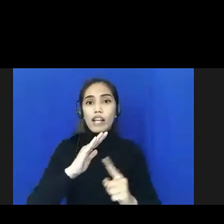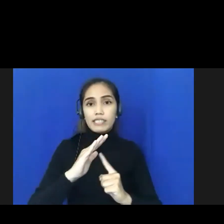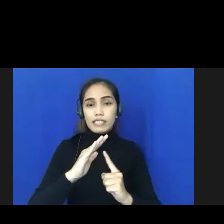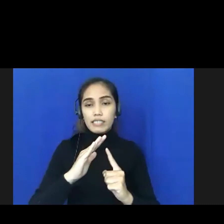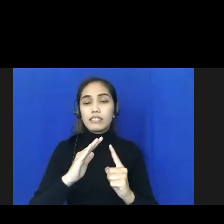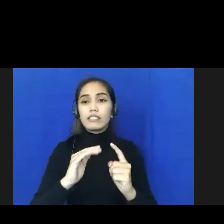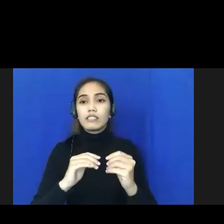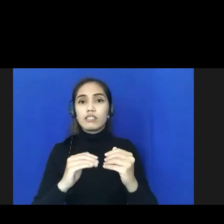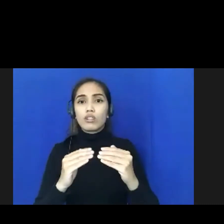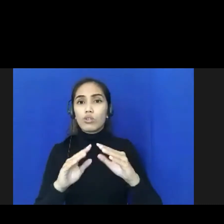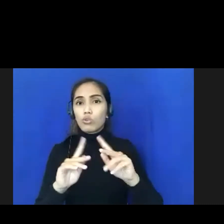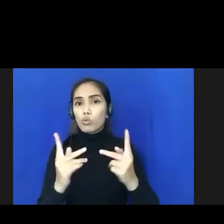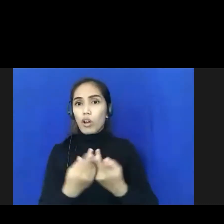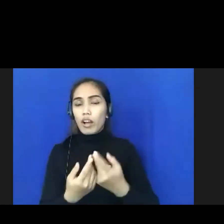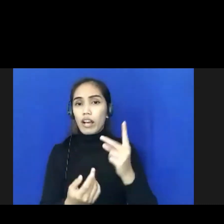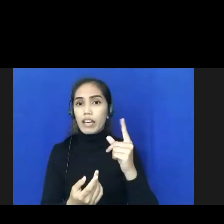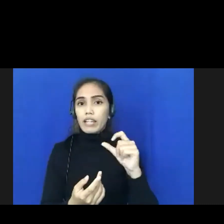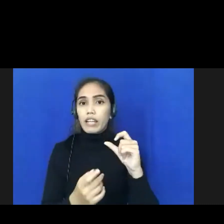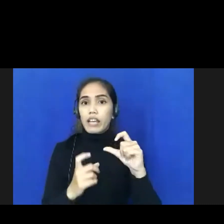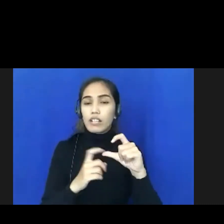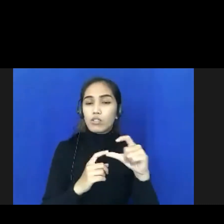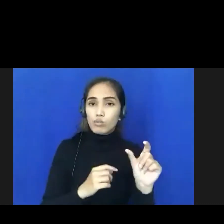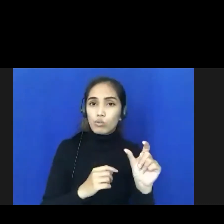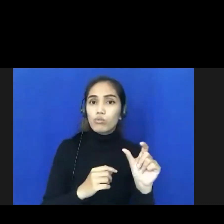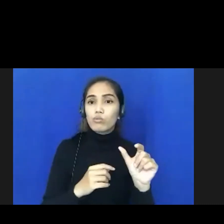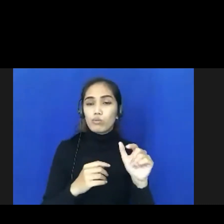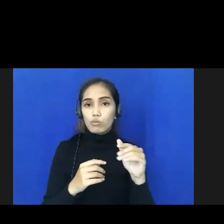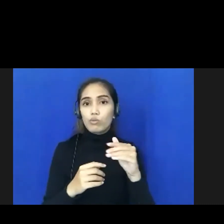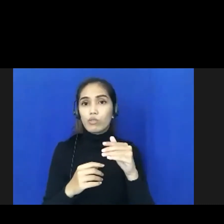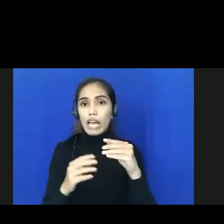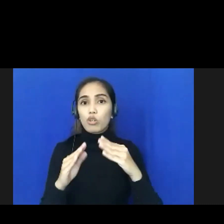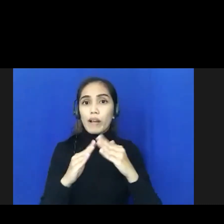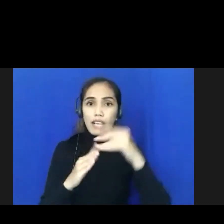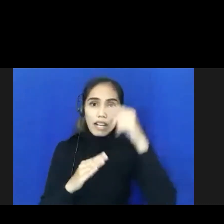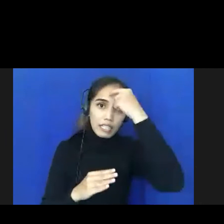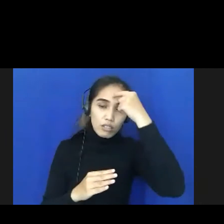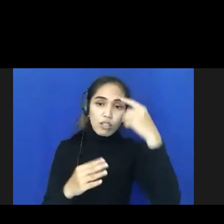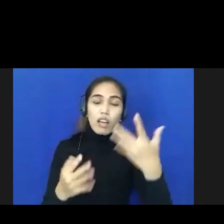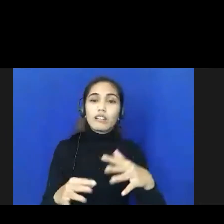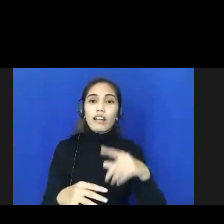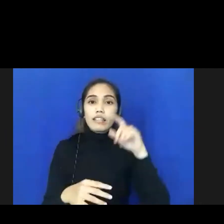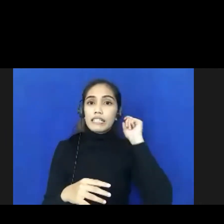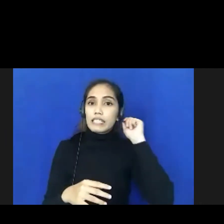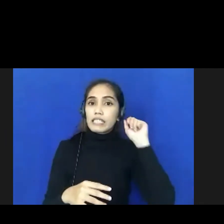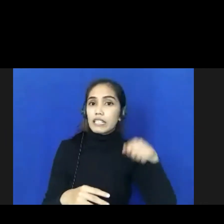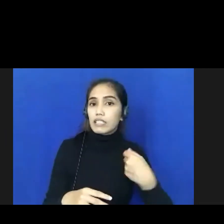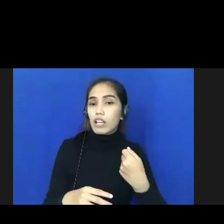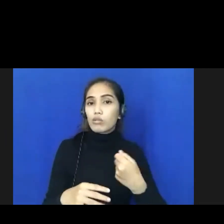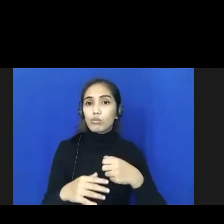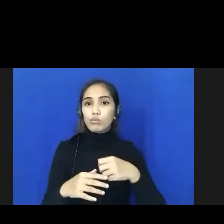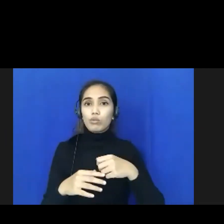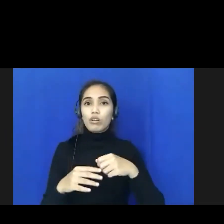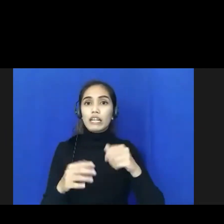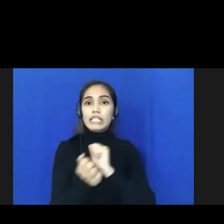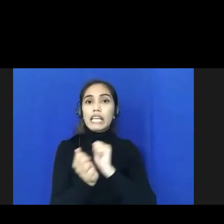ruang isolasi RSU YK Bupa nah mereka itu istri saya kan sebagai bidan koordinator